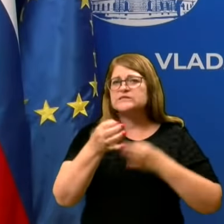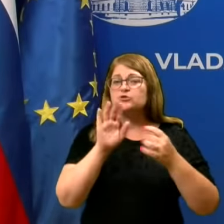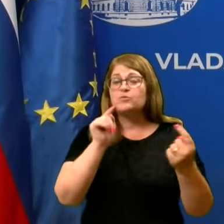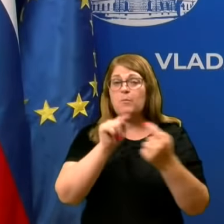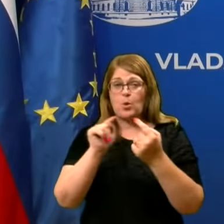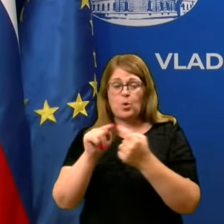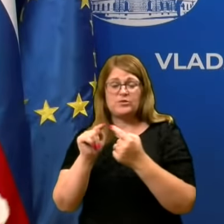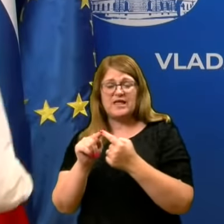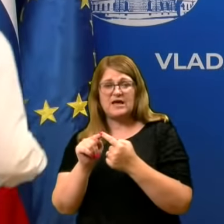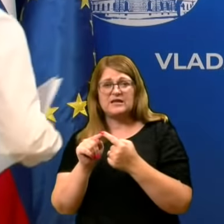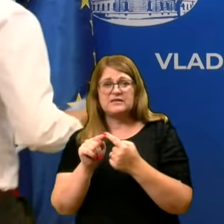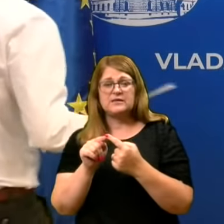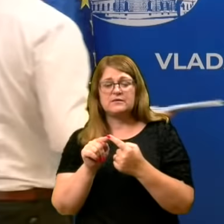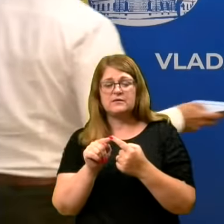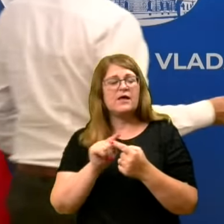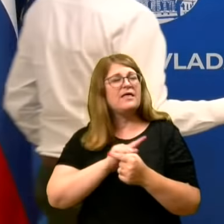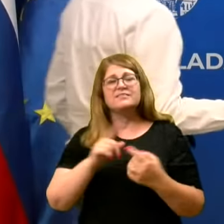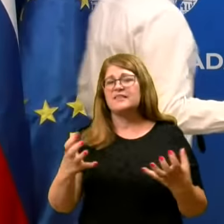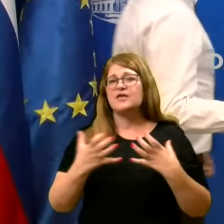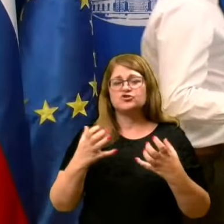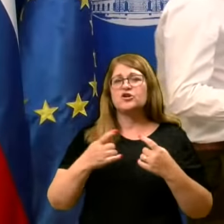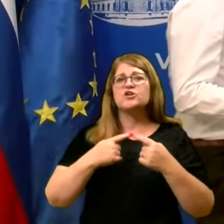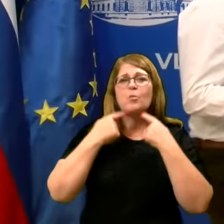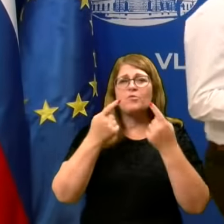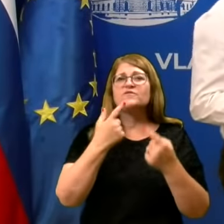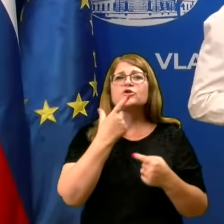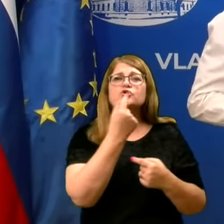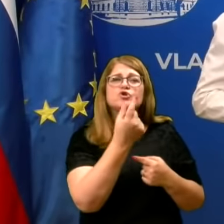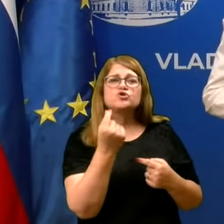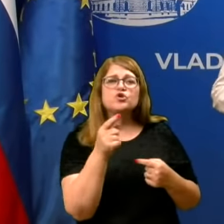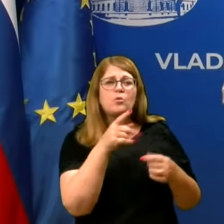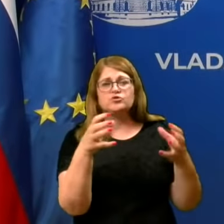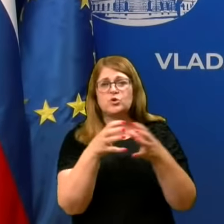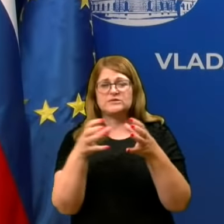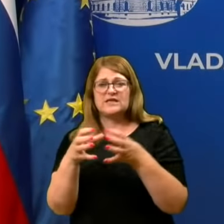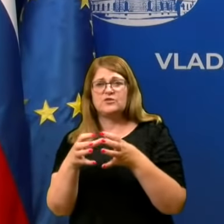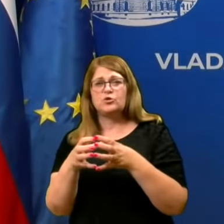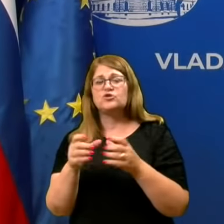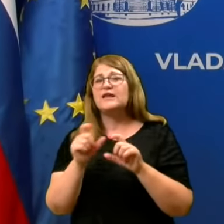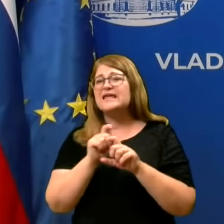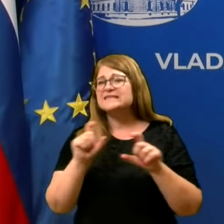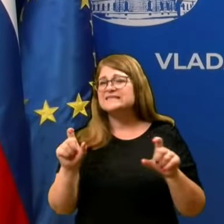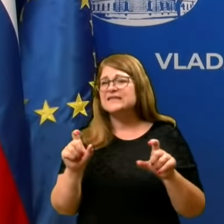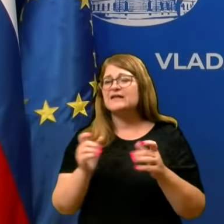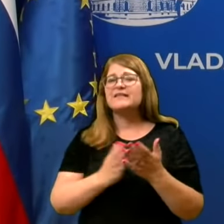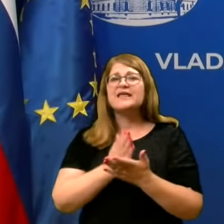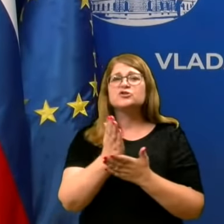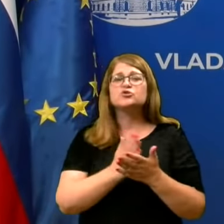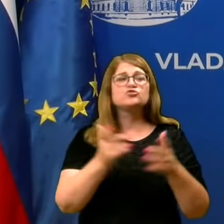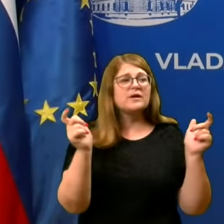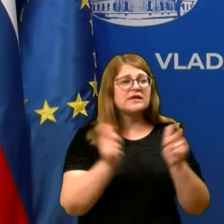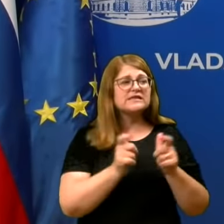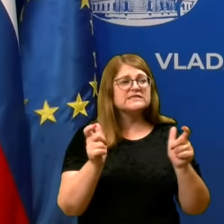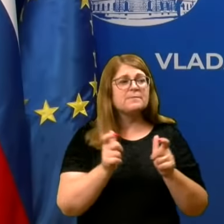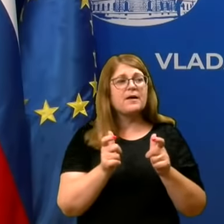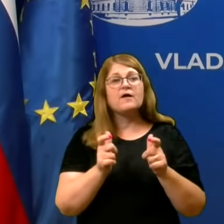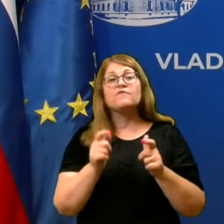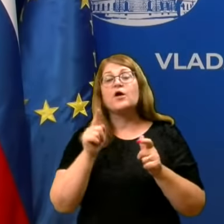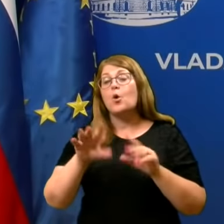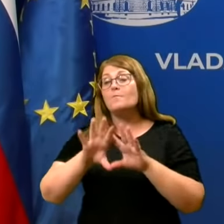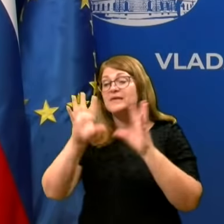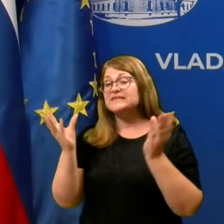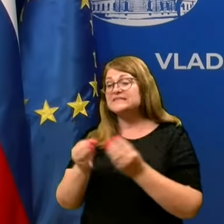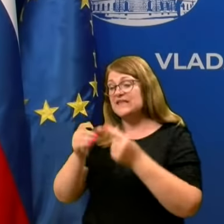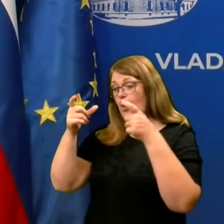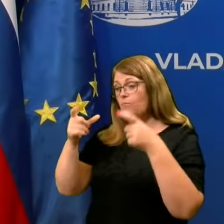kontaktih, da ne želijo povedati, s komu se so se družili, predvsem zaradi recimo službene zabave, ko bi pač celo